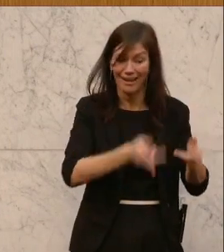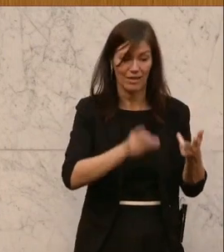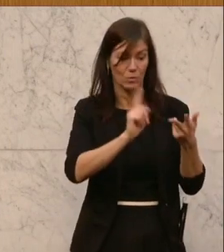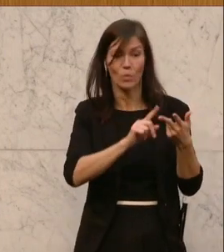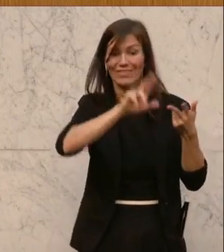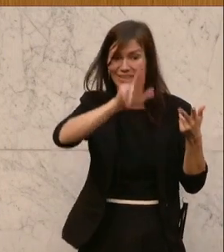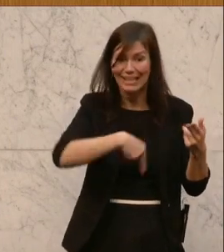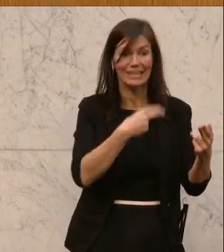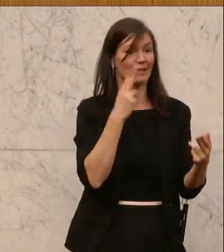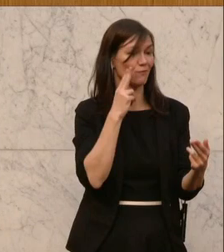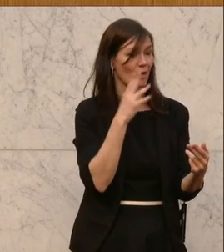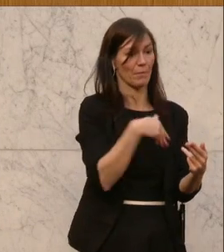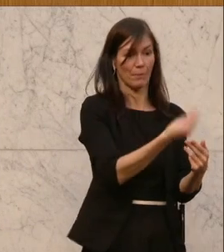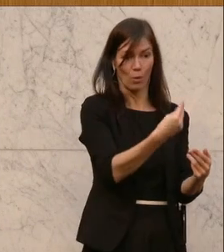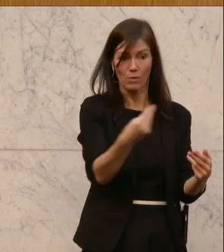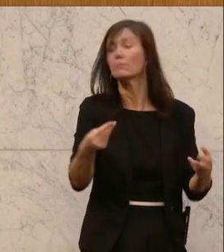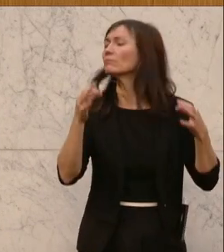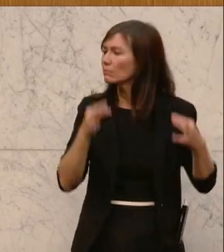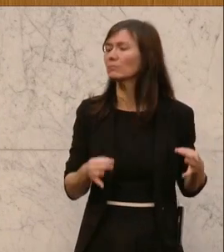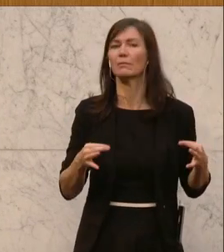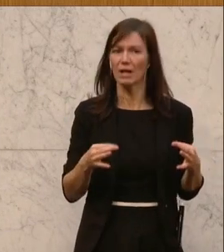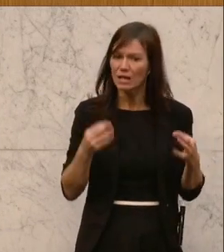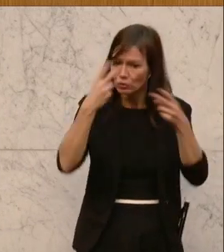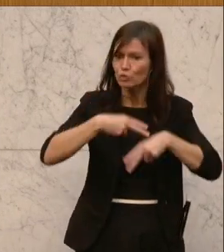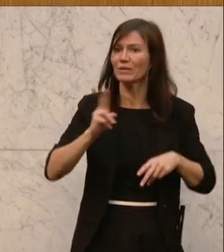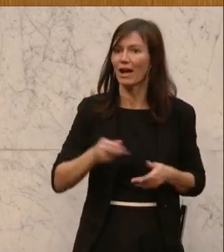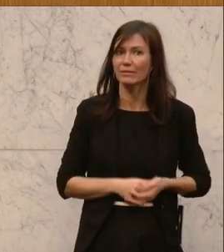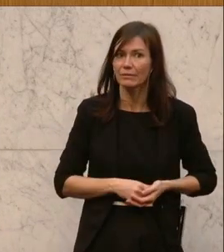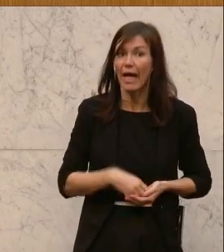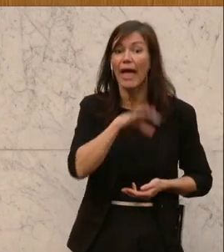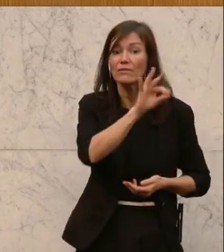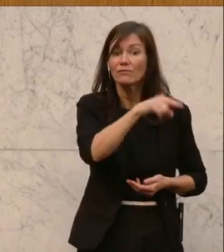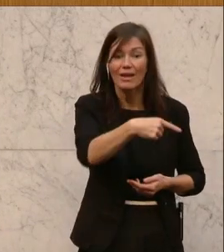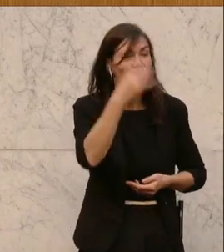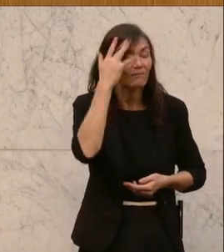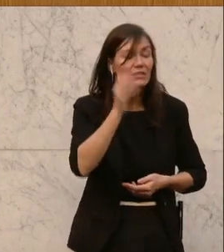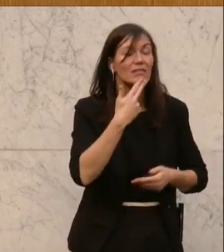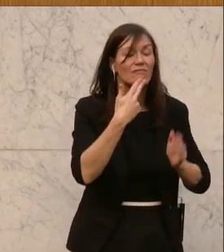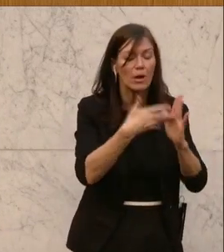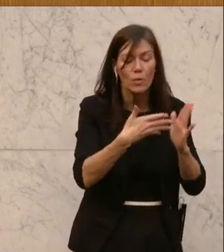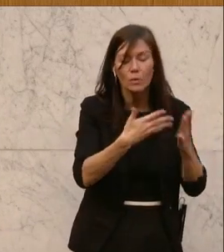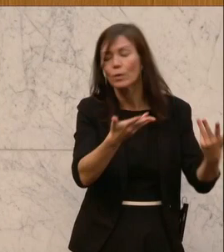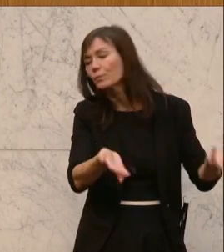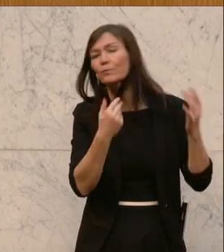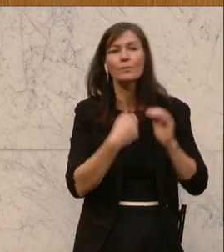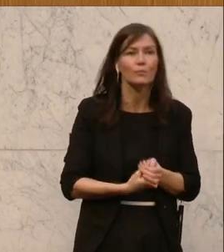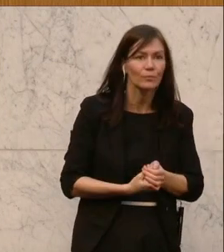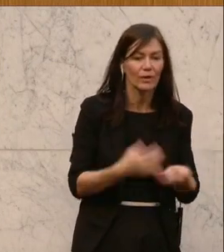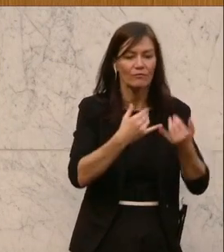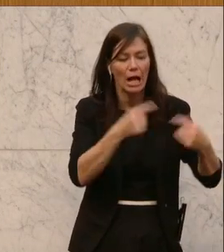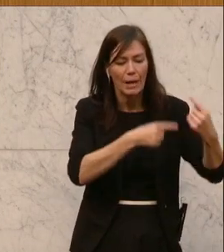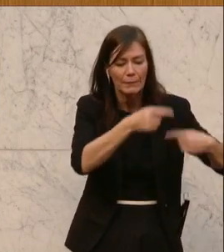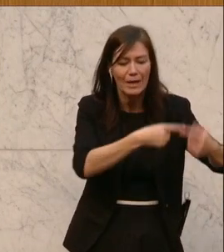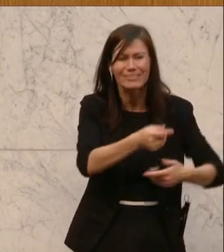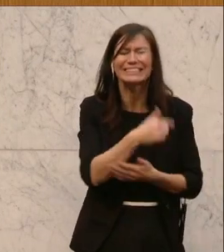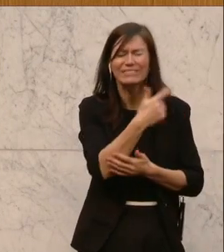hätten sie unsere Zustimmung. Bei der FFG ist es wieder ein Fehler. Wir wissen nicht, wer kontrolliert. Wir wissen nicht genau, wie das laufen wird.